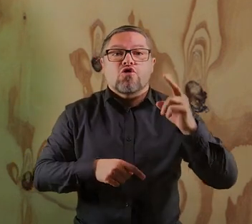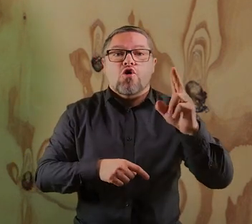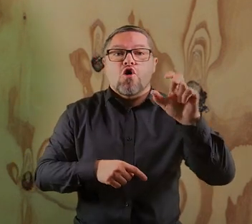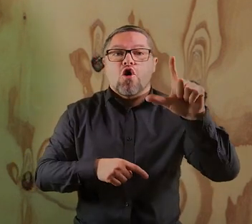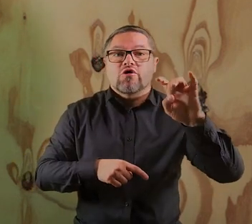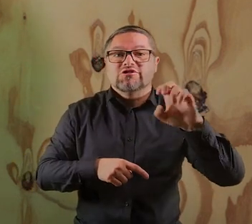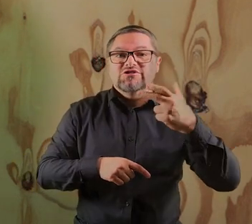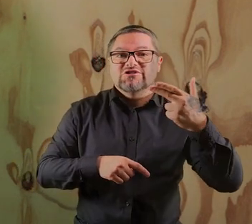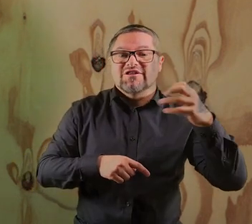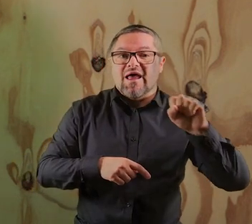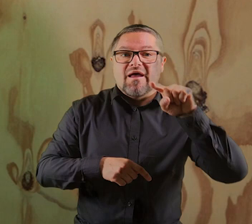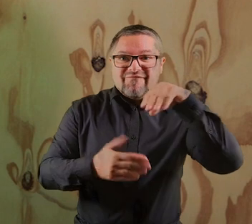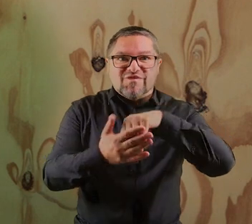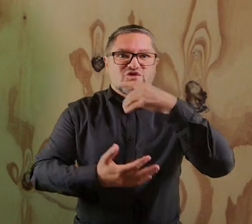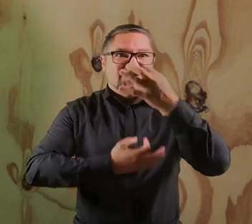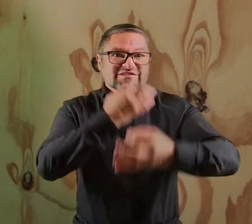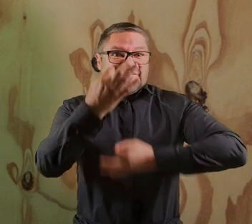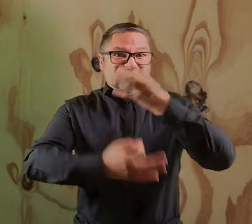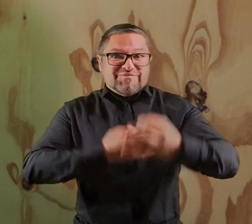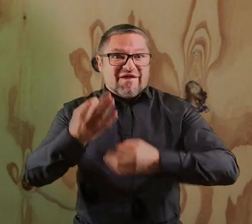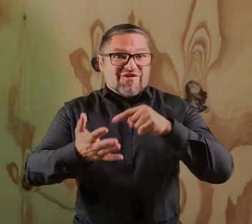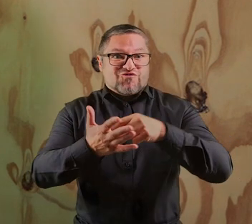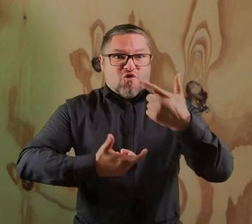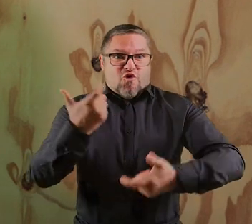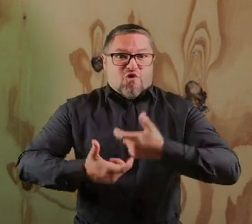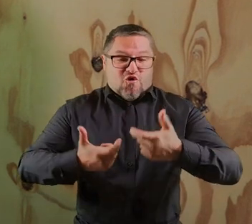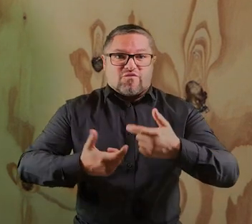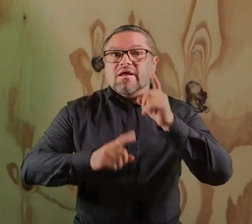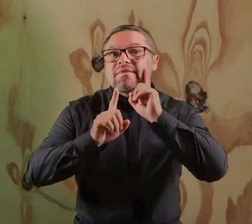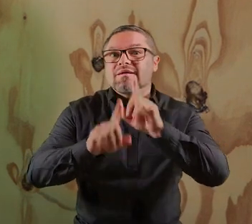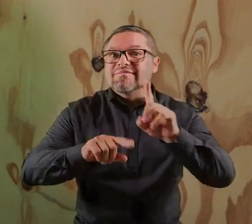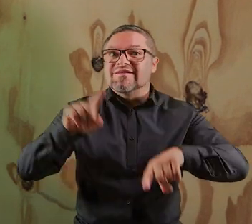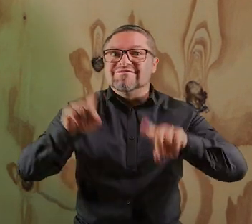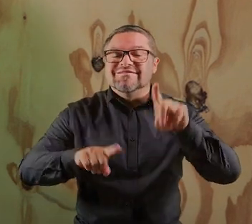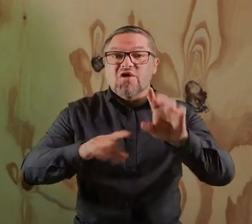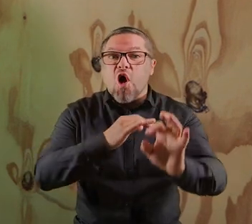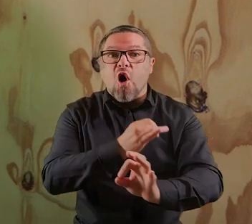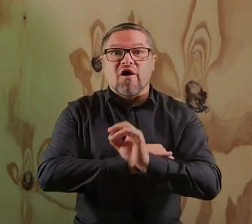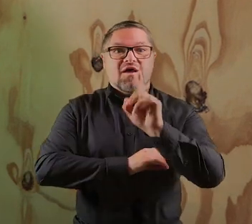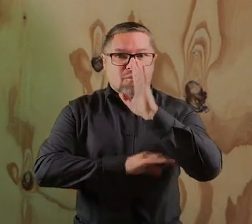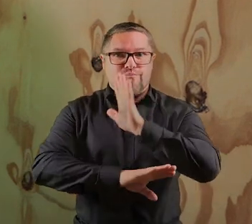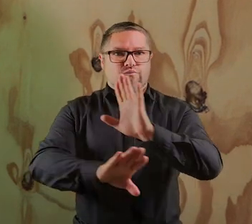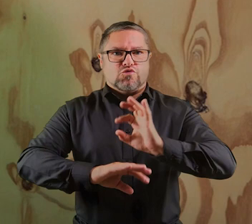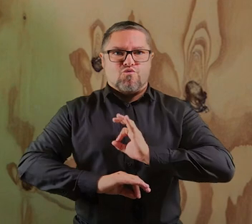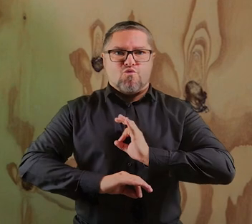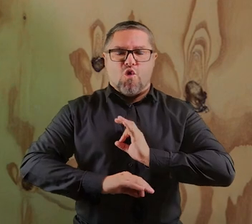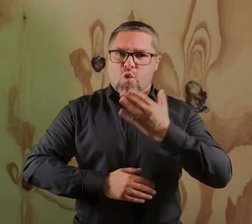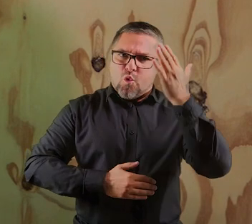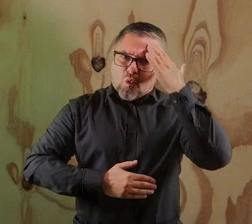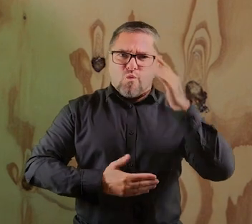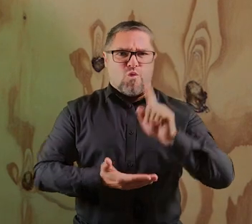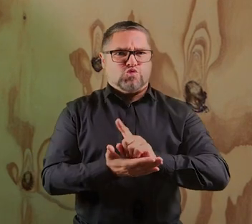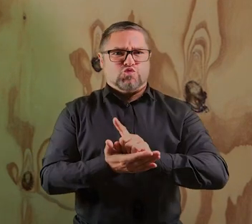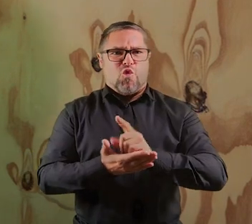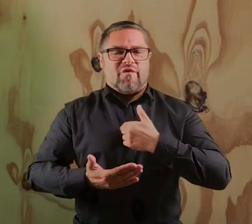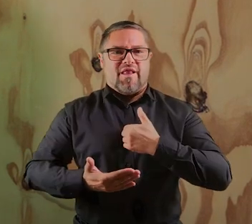gdzie możecie stanowić chór i możecie z nami śpiewać. To jest naprawdę czasami jedyną okazją do pokazania swoich